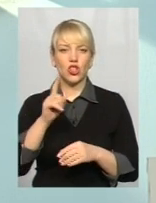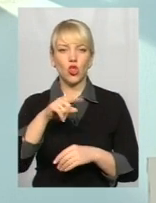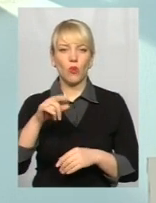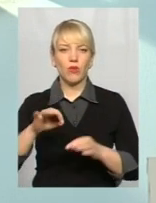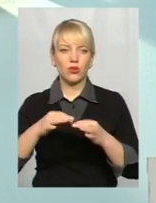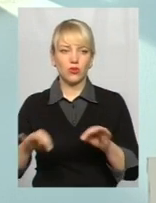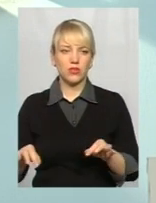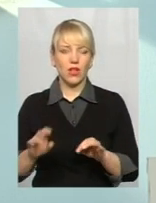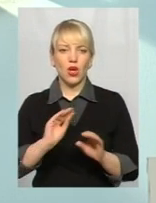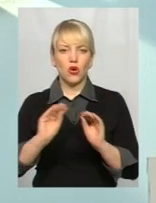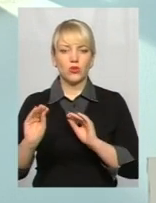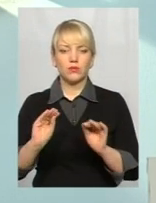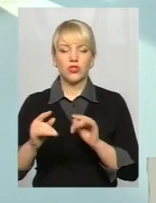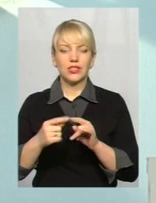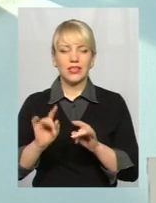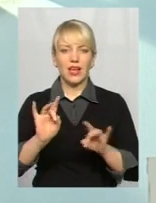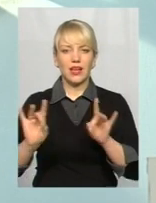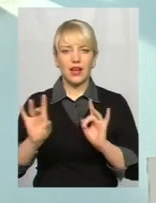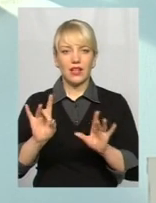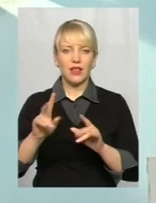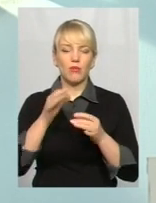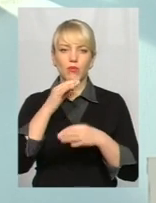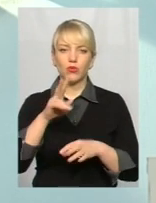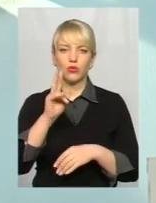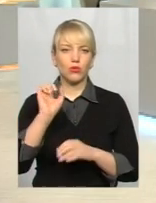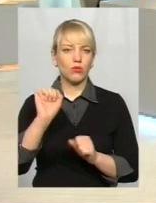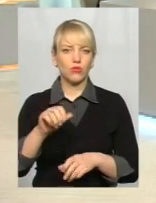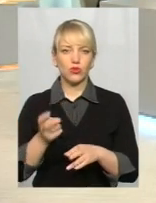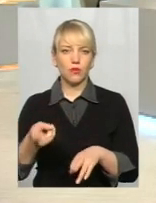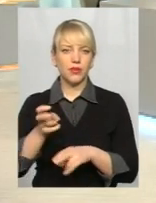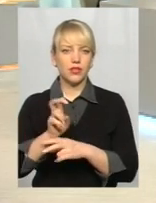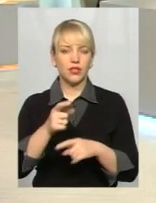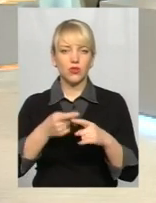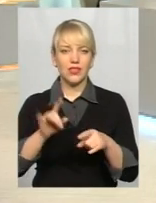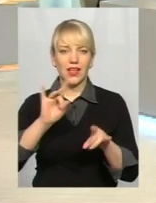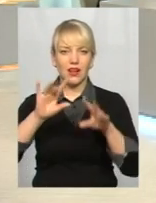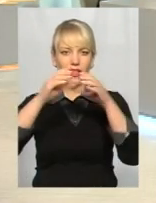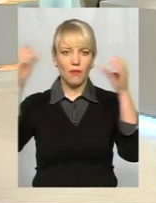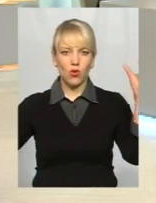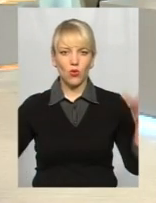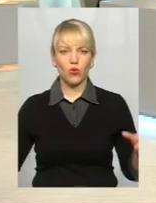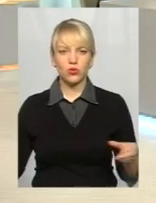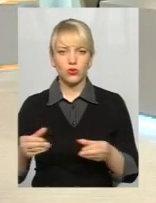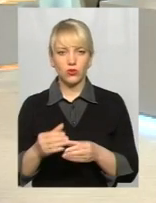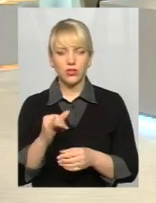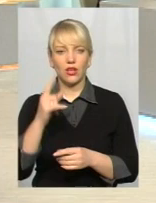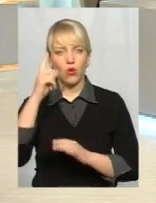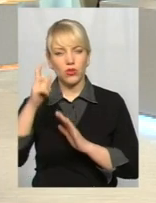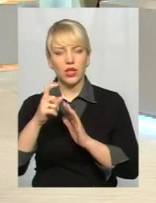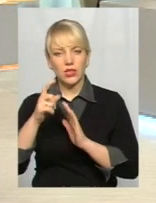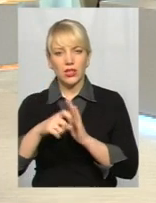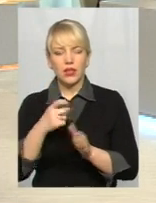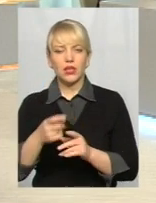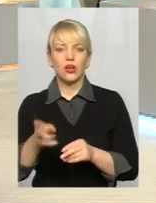Тобто будь-який мешканець чи контролюючий орган вправе буде підійти до тої чи іншої рекламної конструкції і ознайомитися з тою інформацією, кому вона